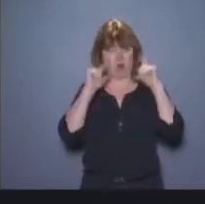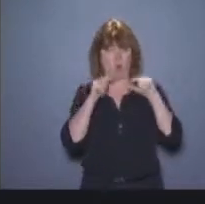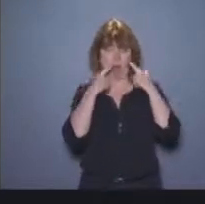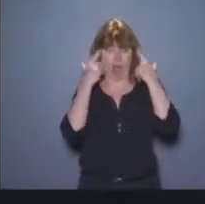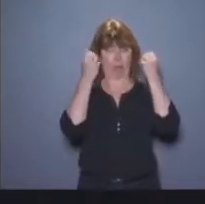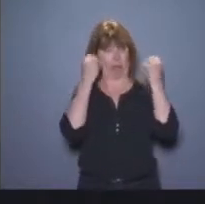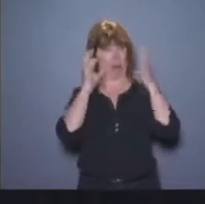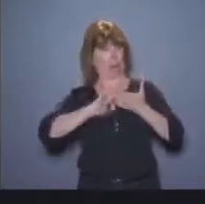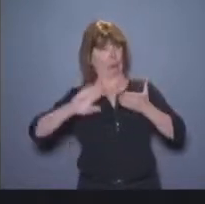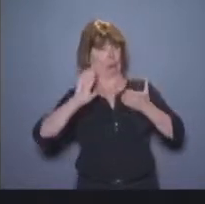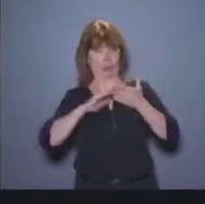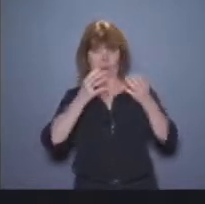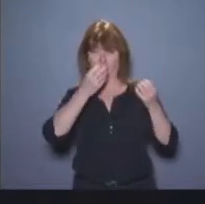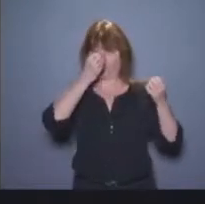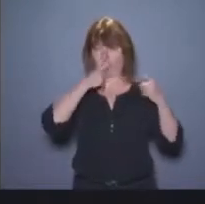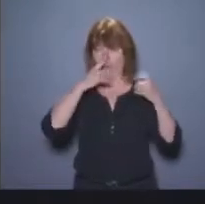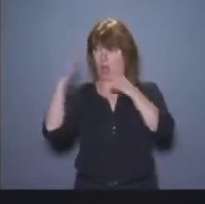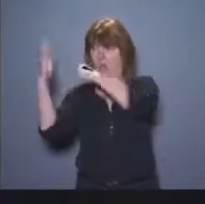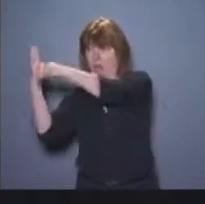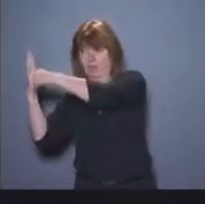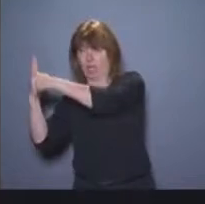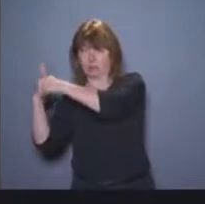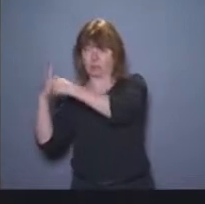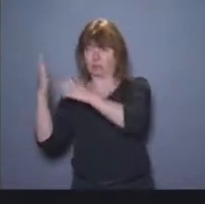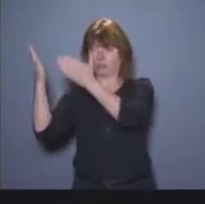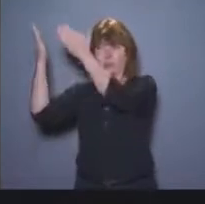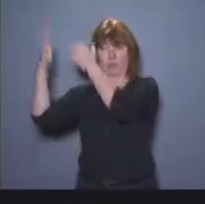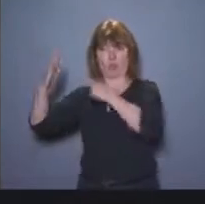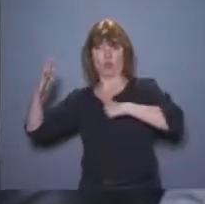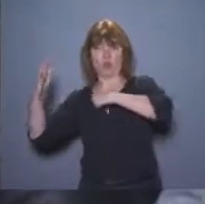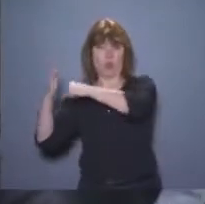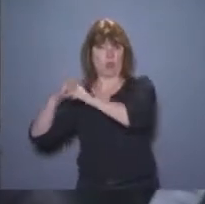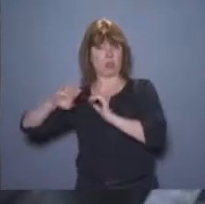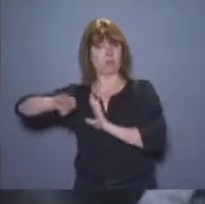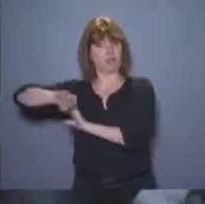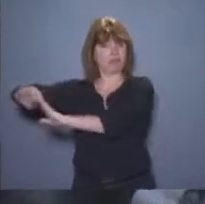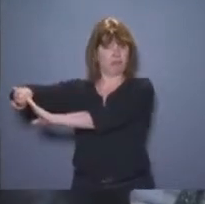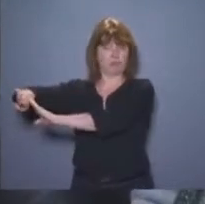car sinon, nous étions abandonnés aux deux autres extrêmes.